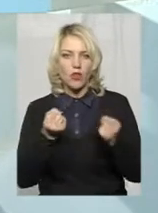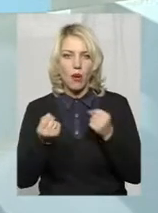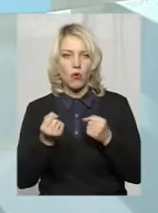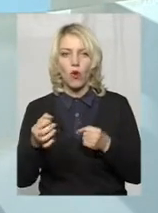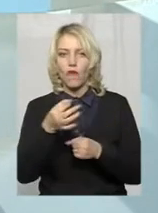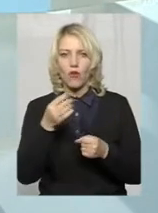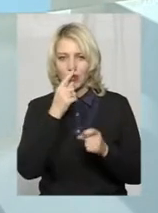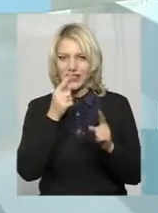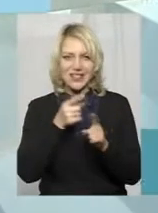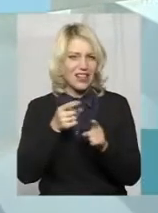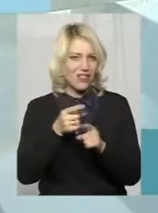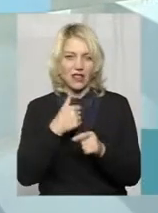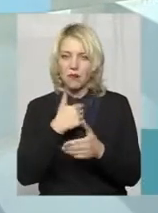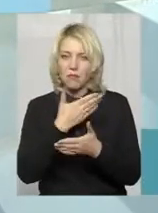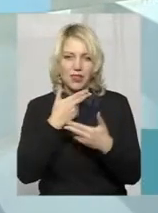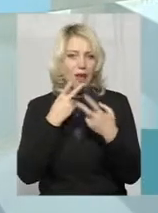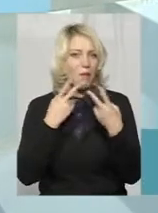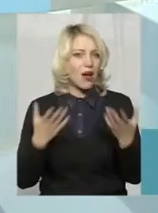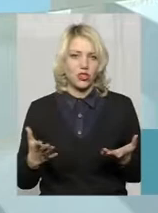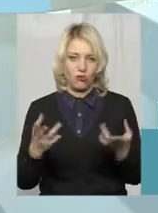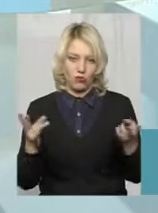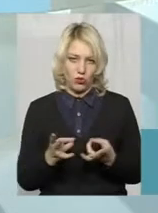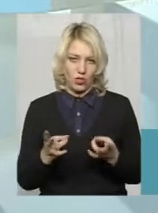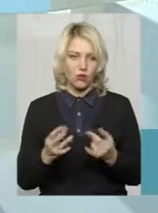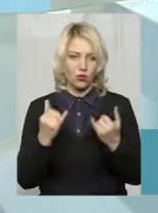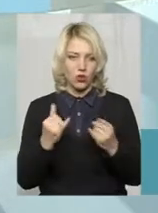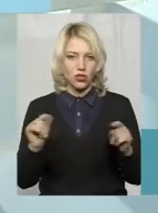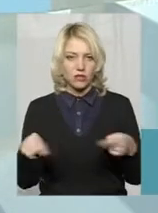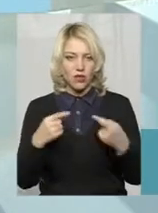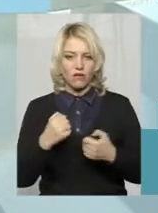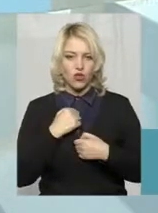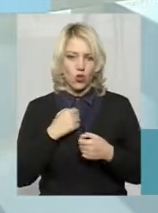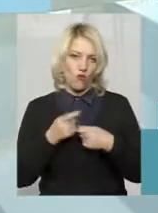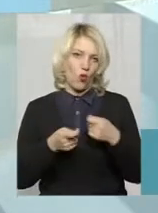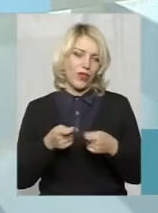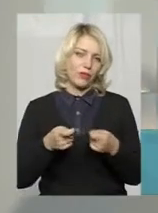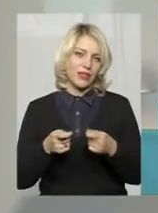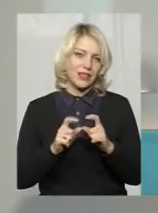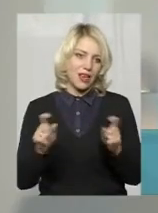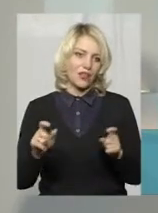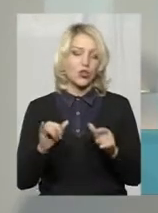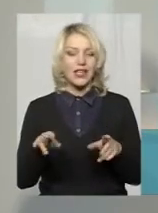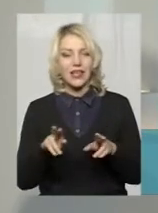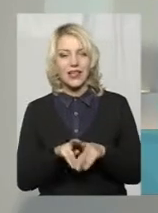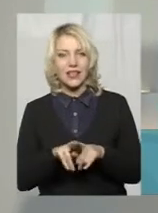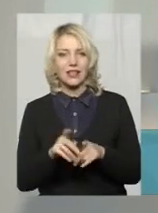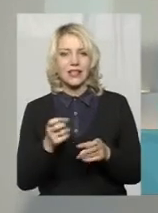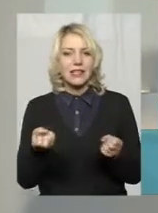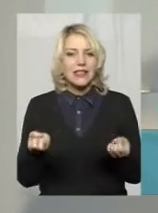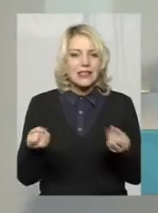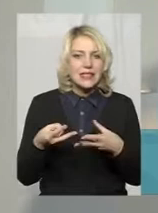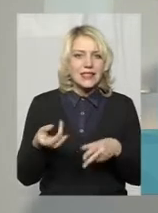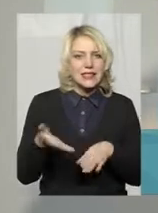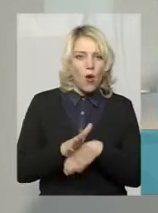абсолютно невеликий. Тому ми не бачимо потреби сьогодні створювати військову адміністрацію. І ніяких таких ОЦУ